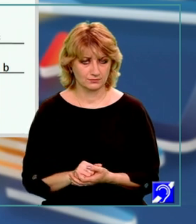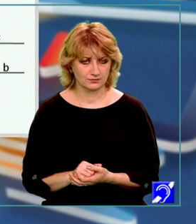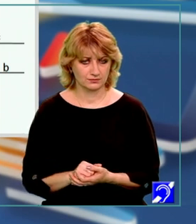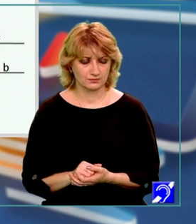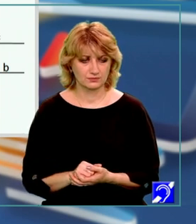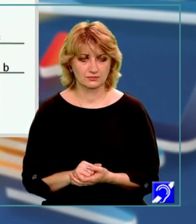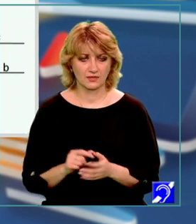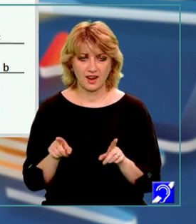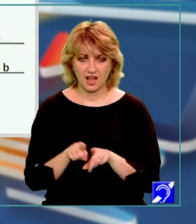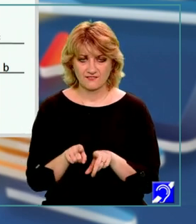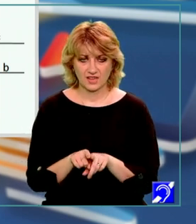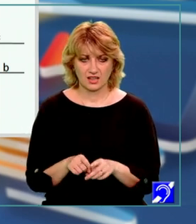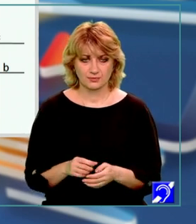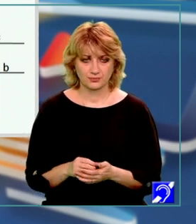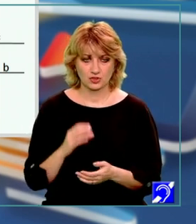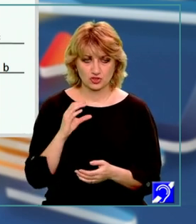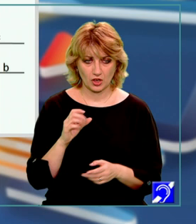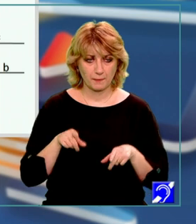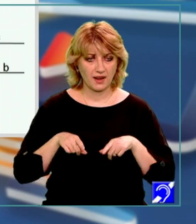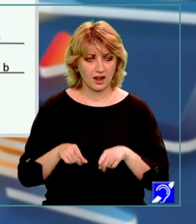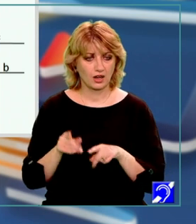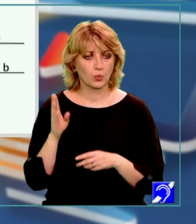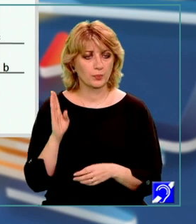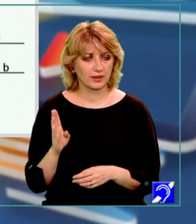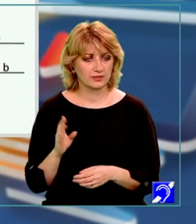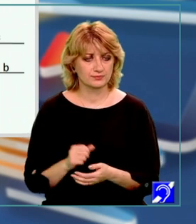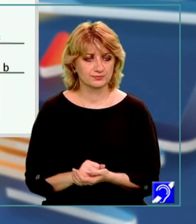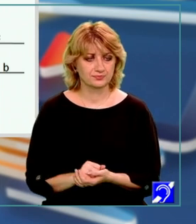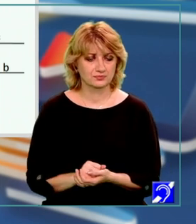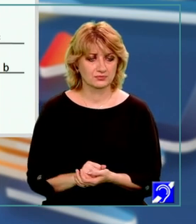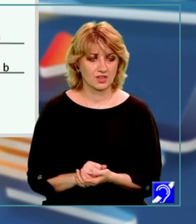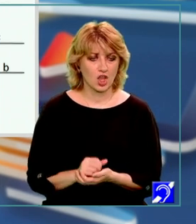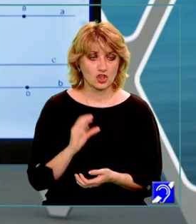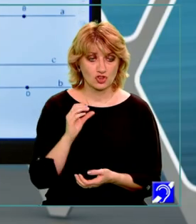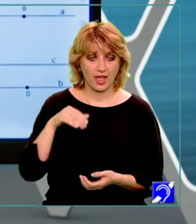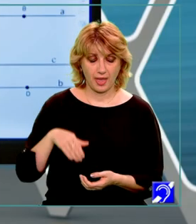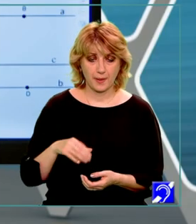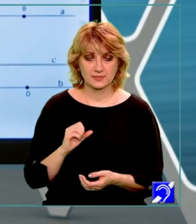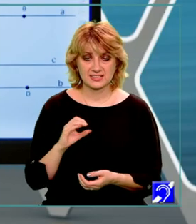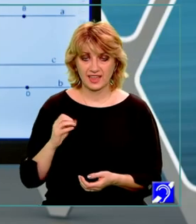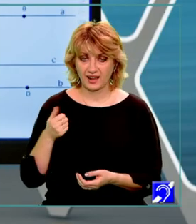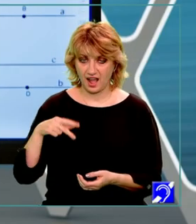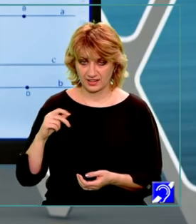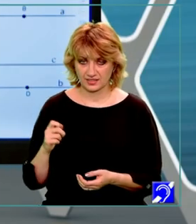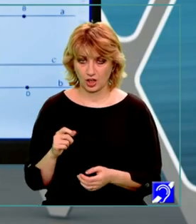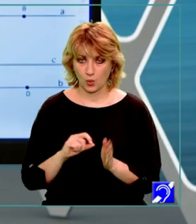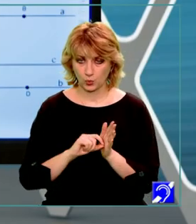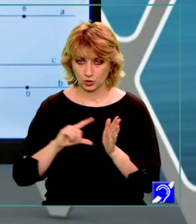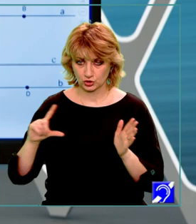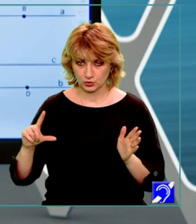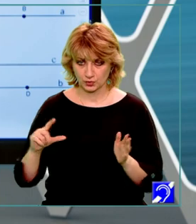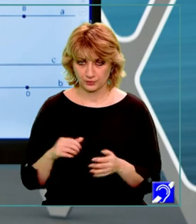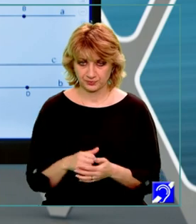De asemenea, C paralelă cu B, C, M secantă și unghiul E,